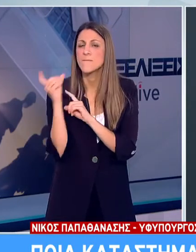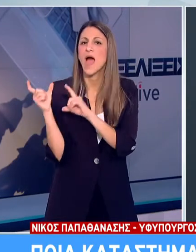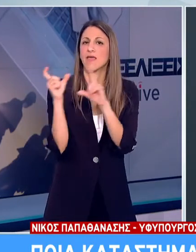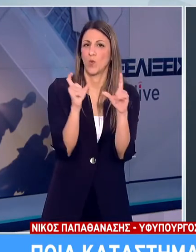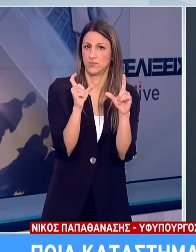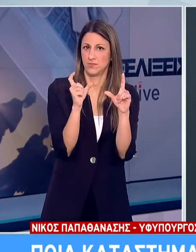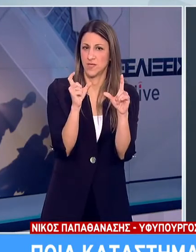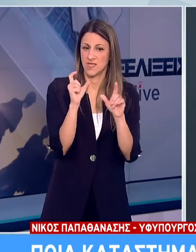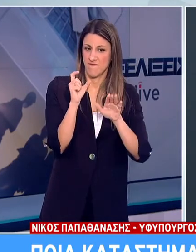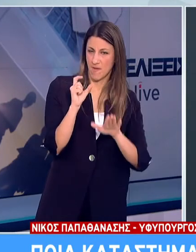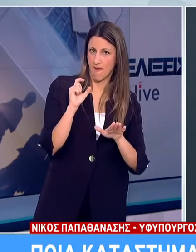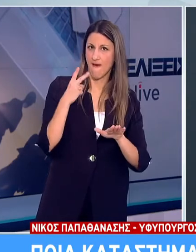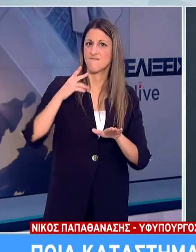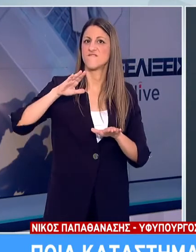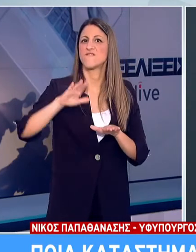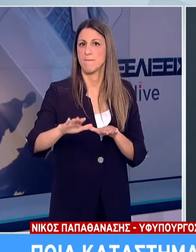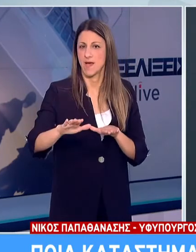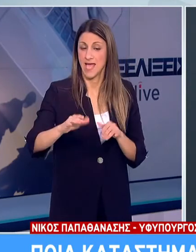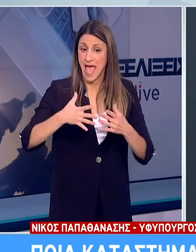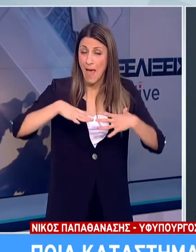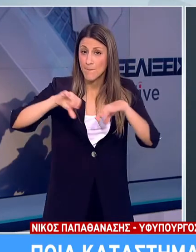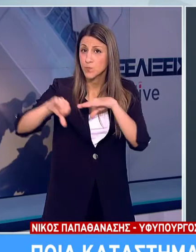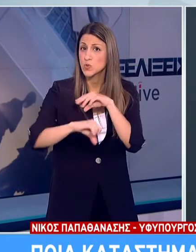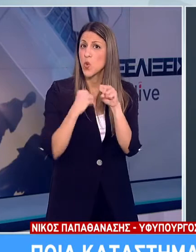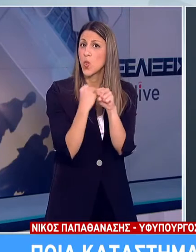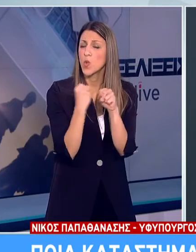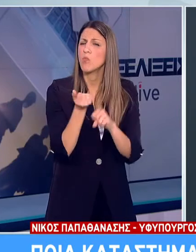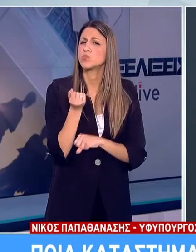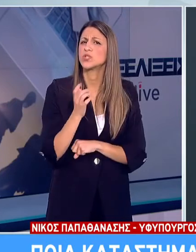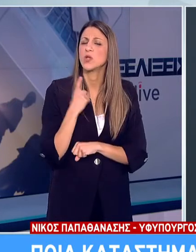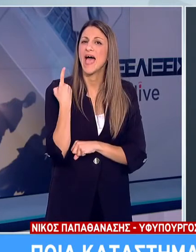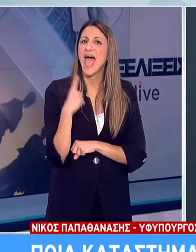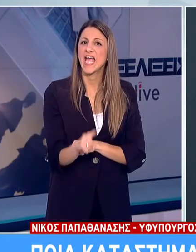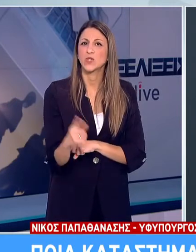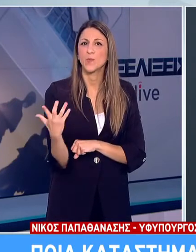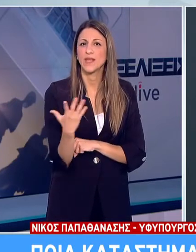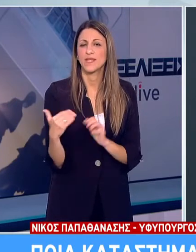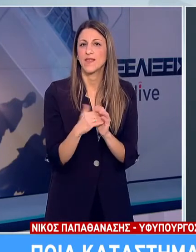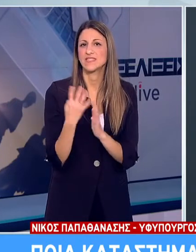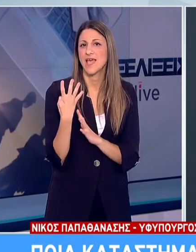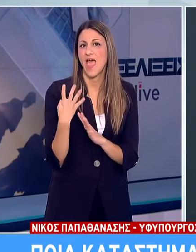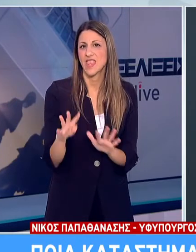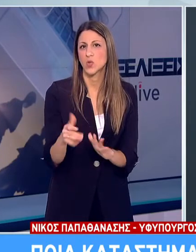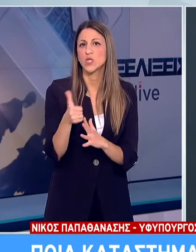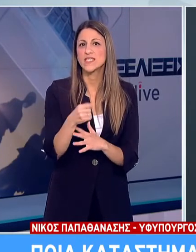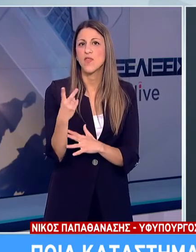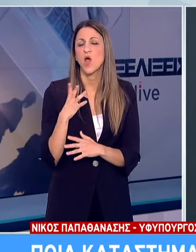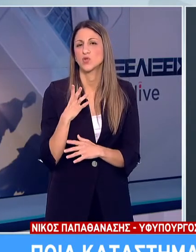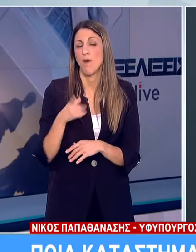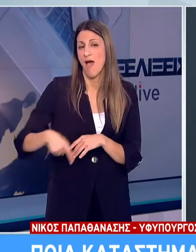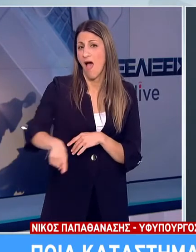της επανεκκίνησης οικονομίας, επανέρχονται στην εργασία τους 155.962 εργαζόμενοι,